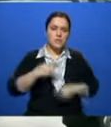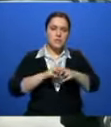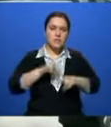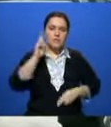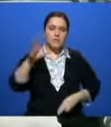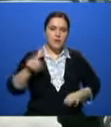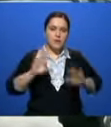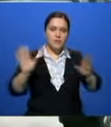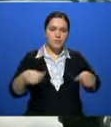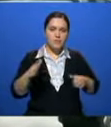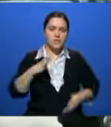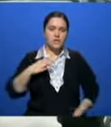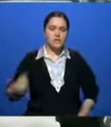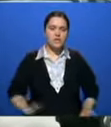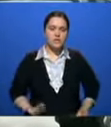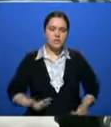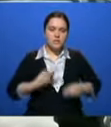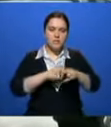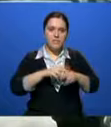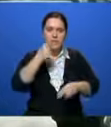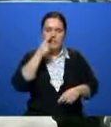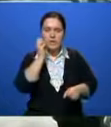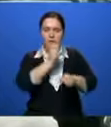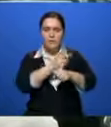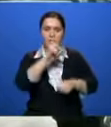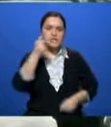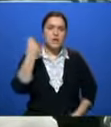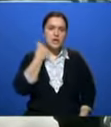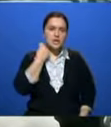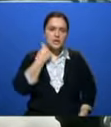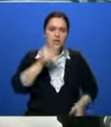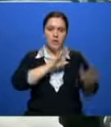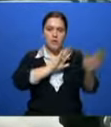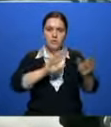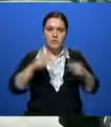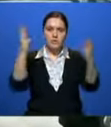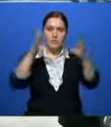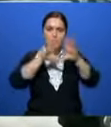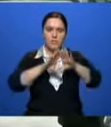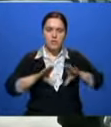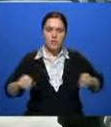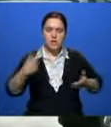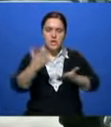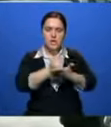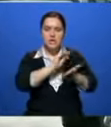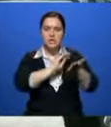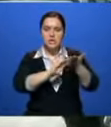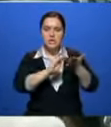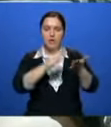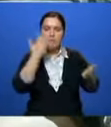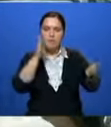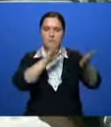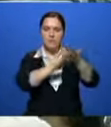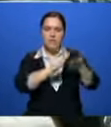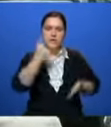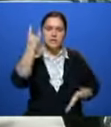последнее время никто не жил. Жильцов не так давно выселили за долги. И после того, как пожар потушили, полицейские нашли записку, приклеенную на